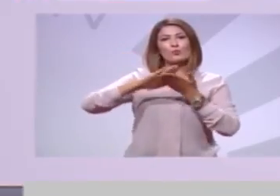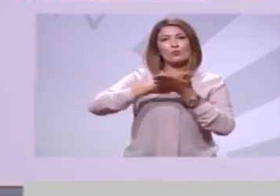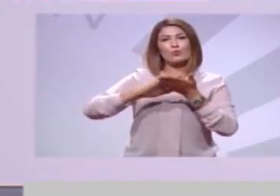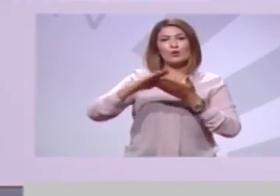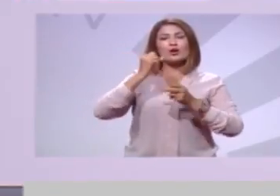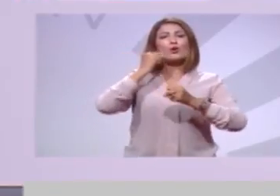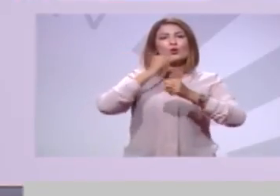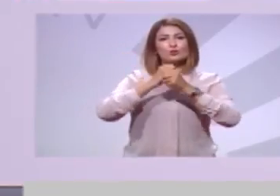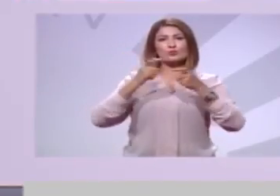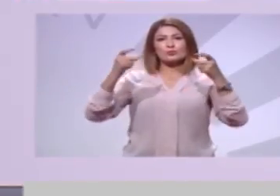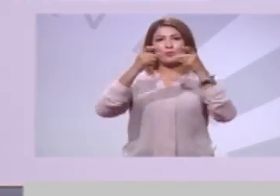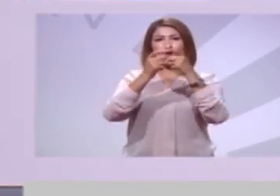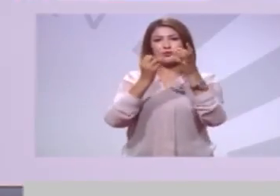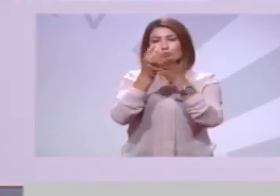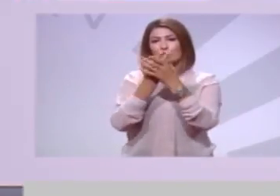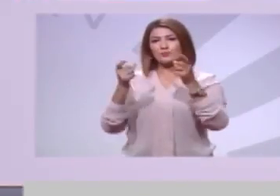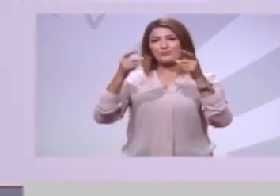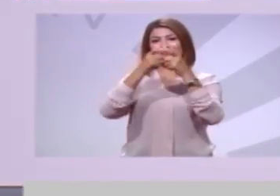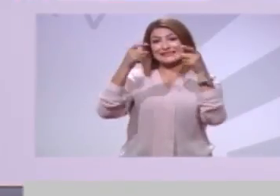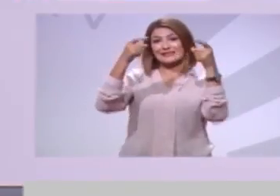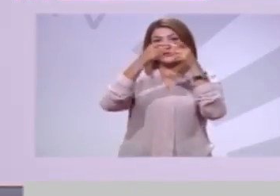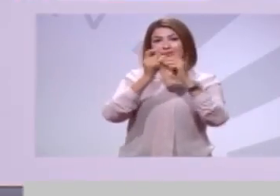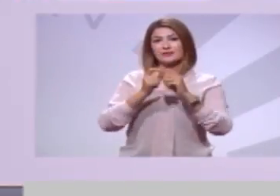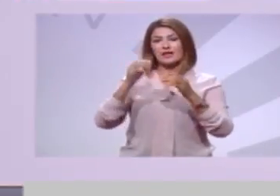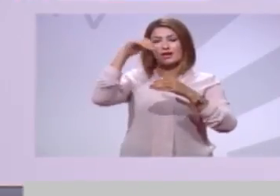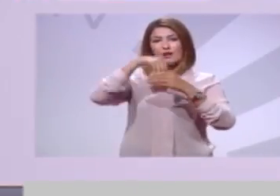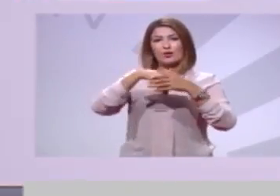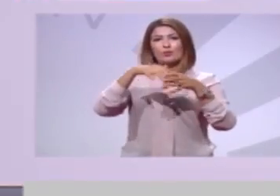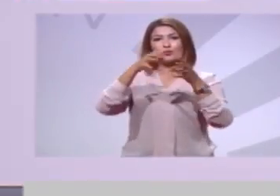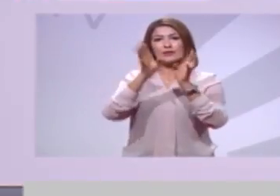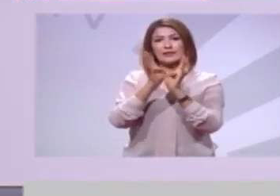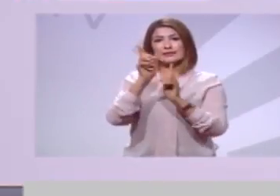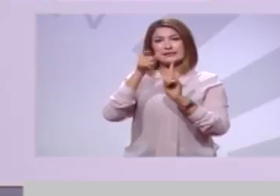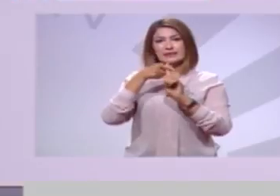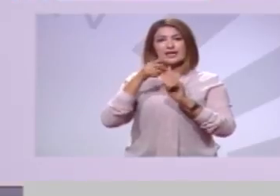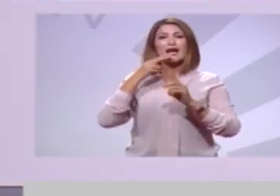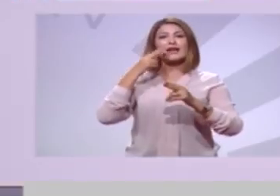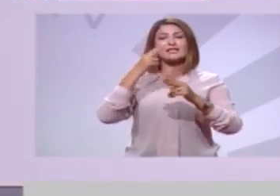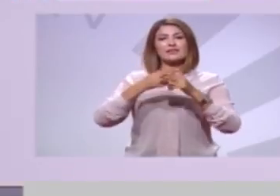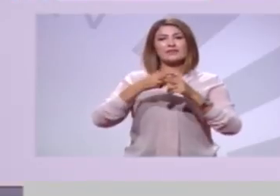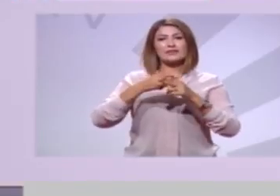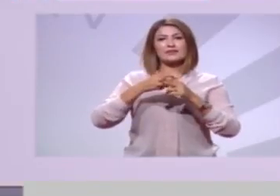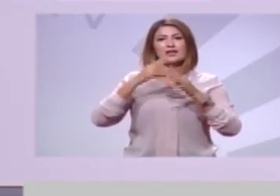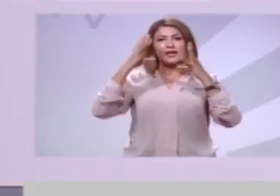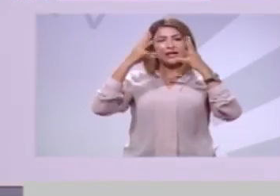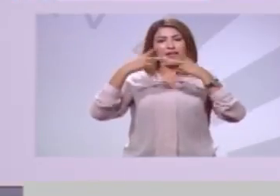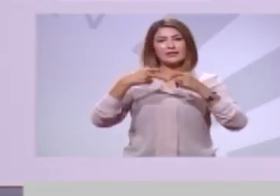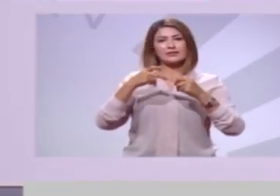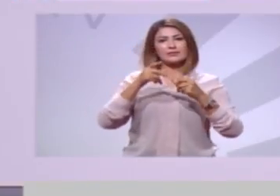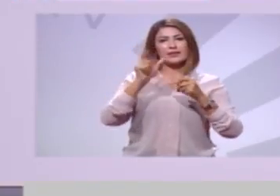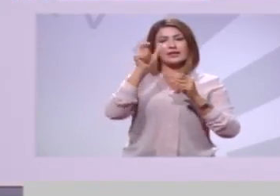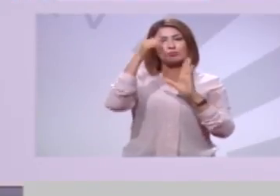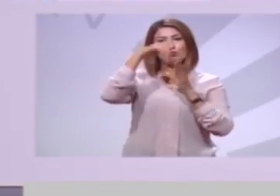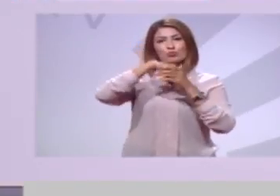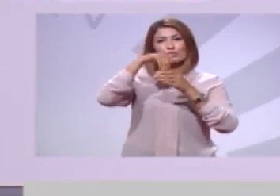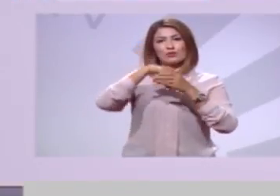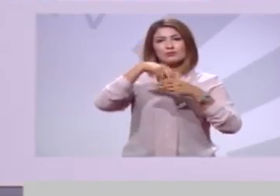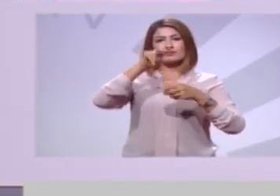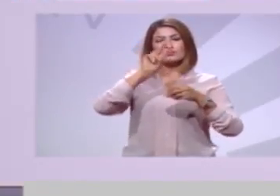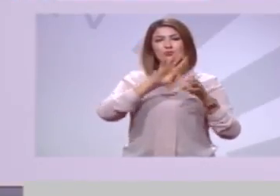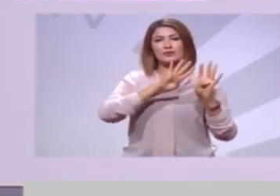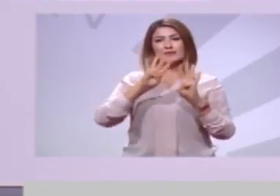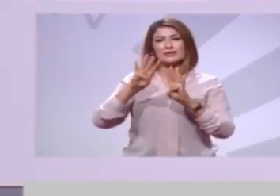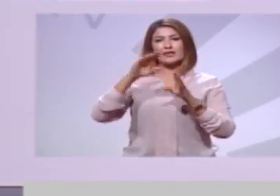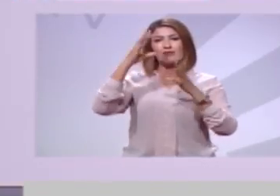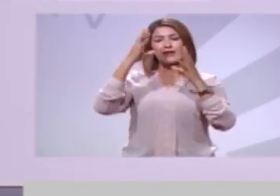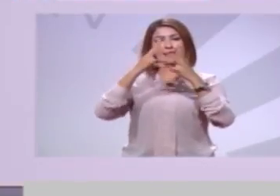والصغرى ورشحكم للإدخابات التشرية 2019 على دير تسفاق سواحد القائمة رقم تسع قائمة مستقلة